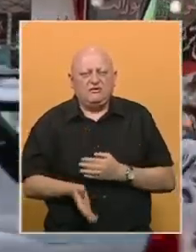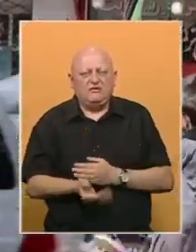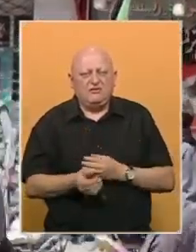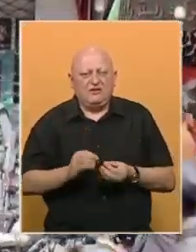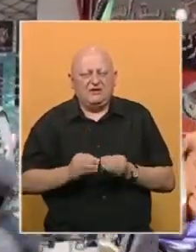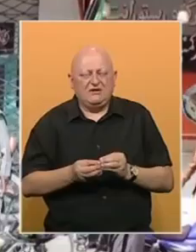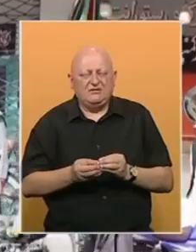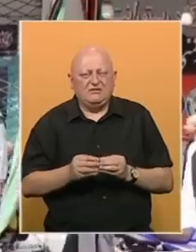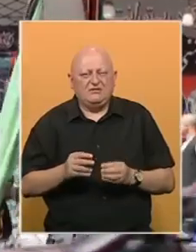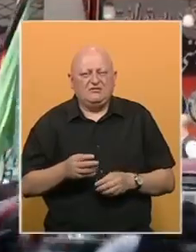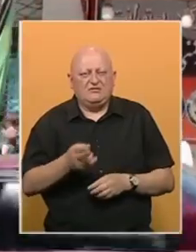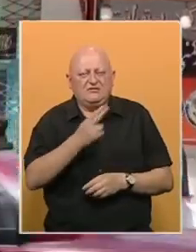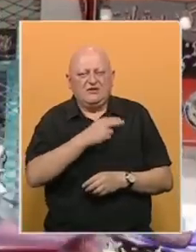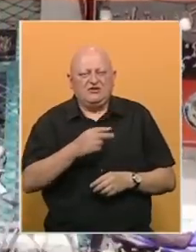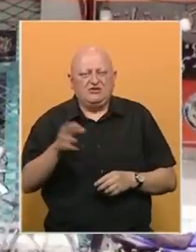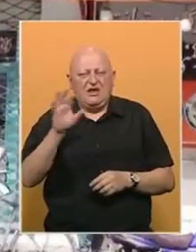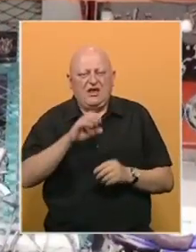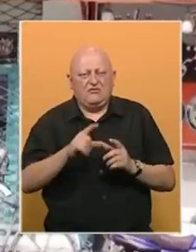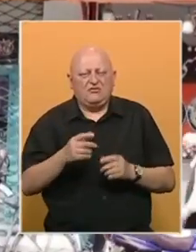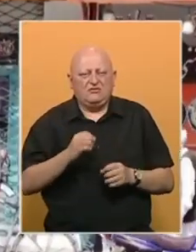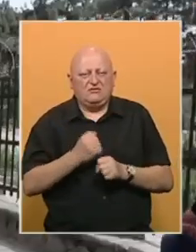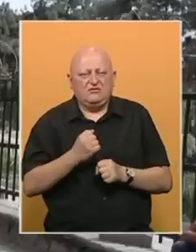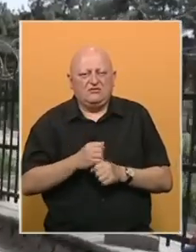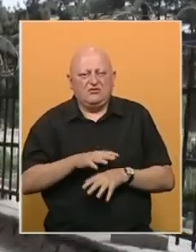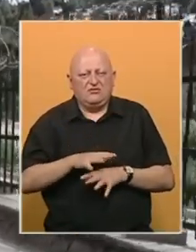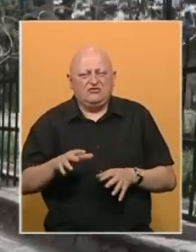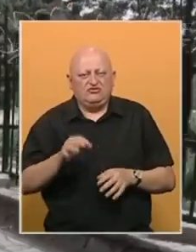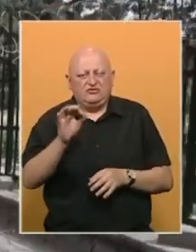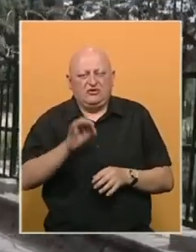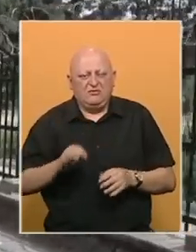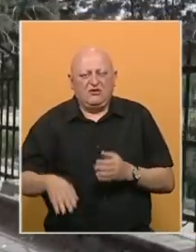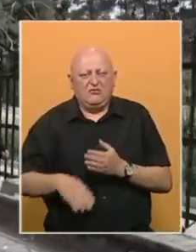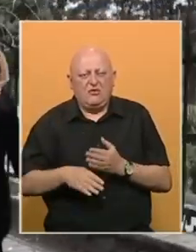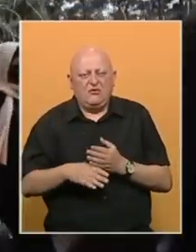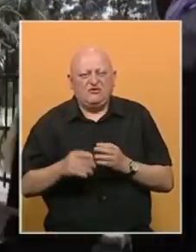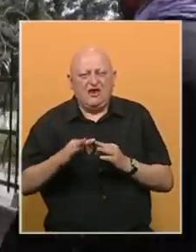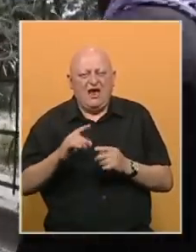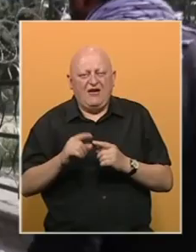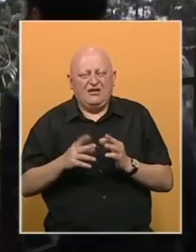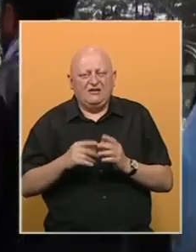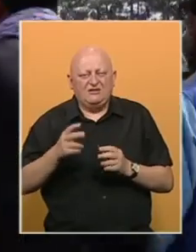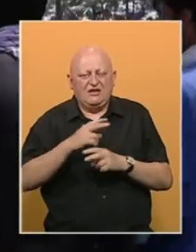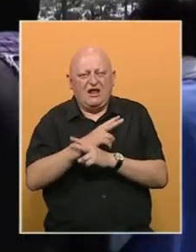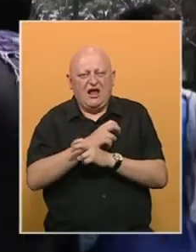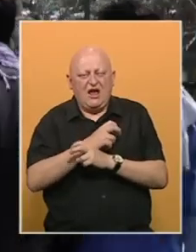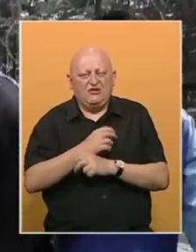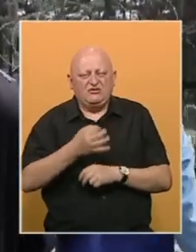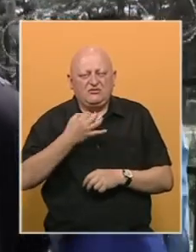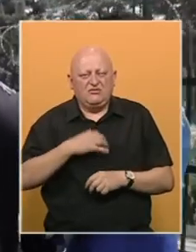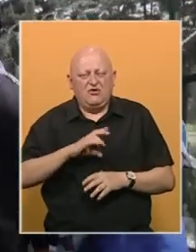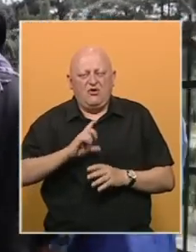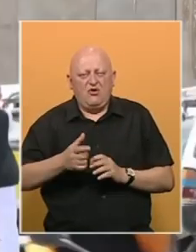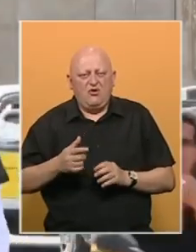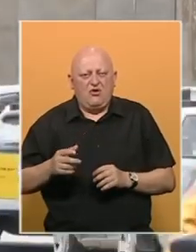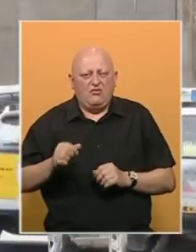krize, zvaničnici Evropske unije traže da se formira širi plan pomoći Afganistancima. Austrijski kancelar odmah je